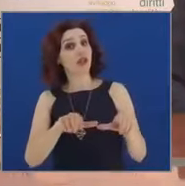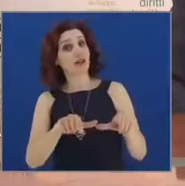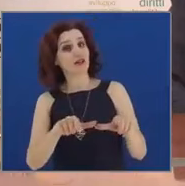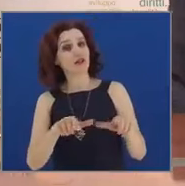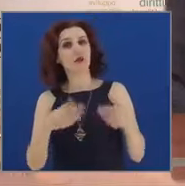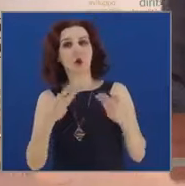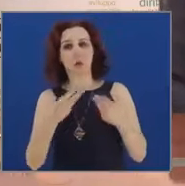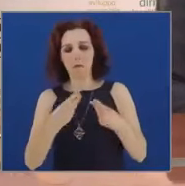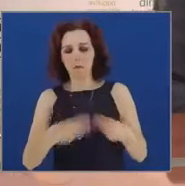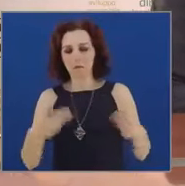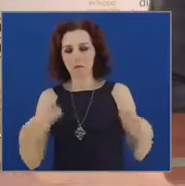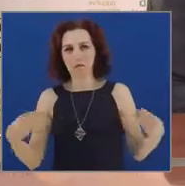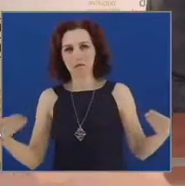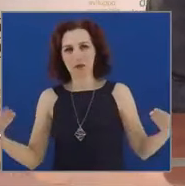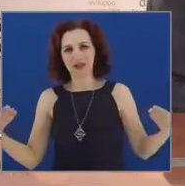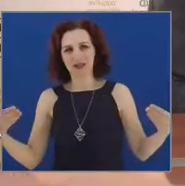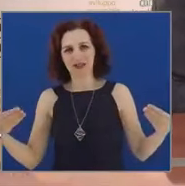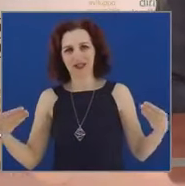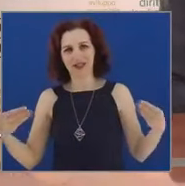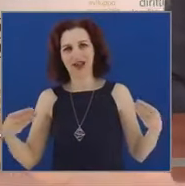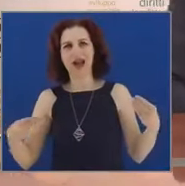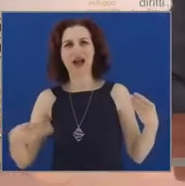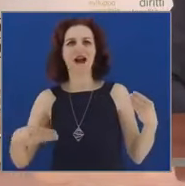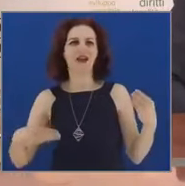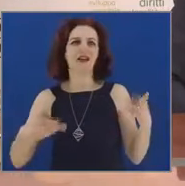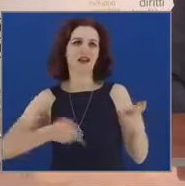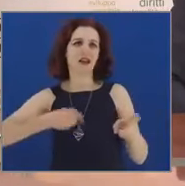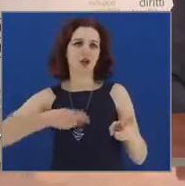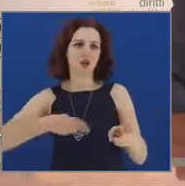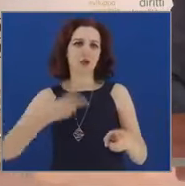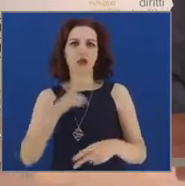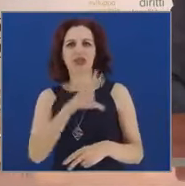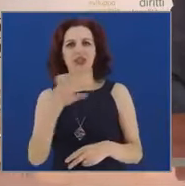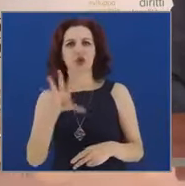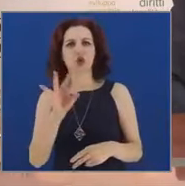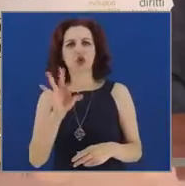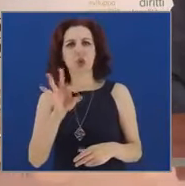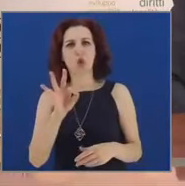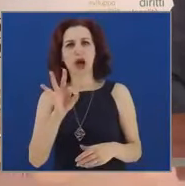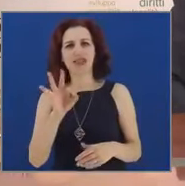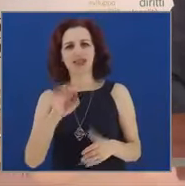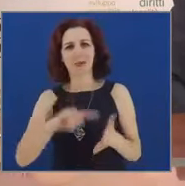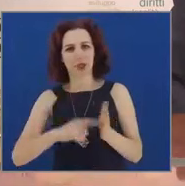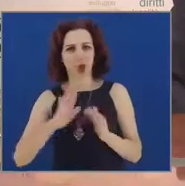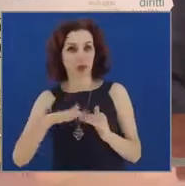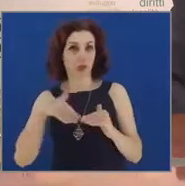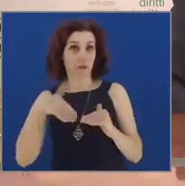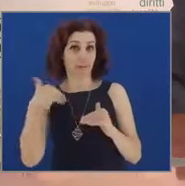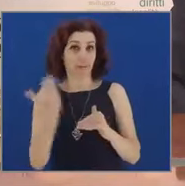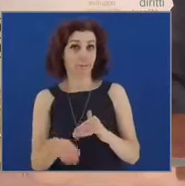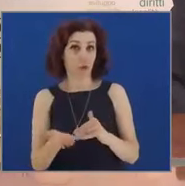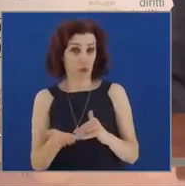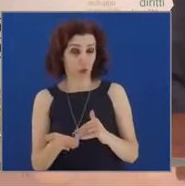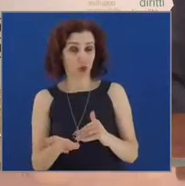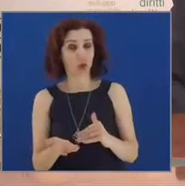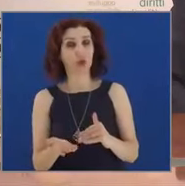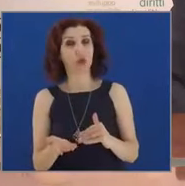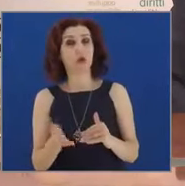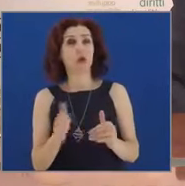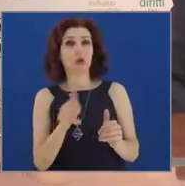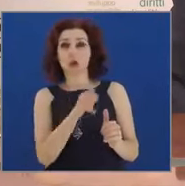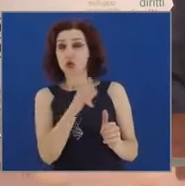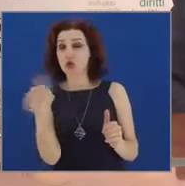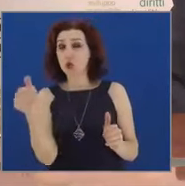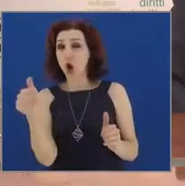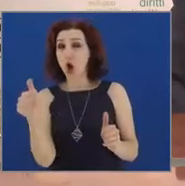materiale rotabile, più di 350 milioni. Ci sono solo per la